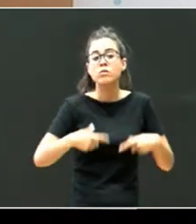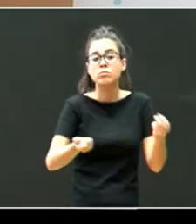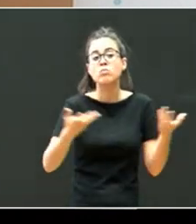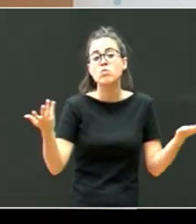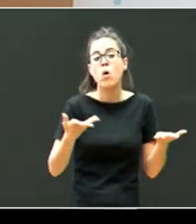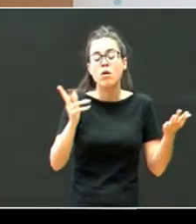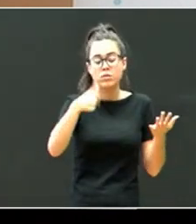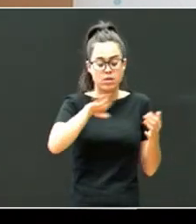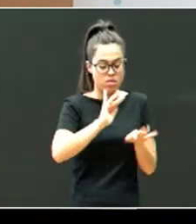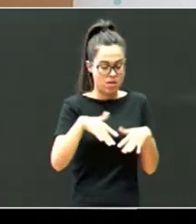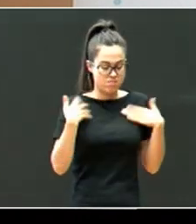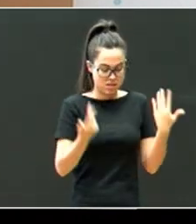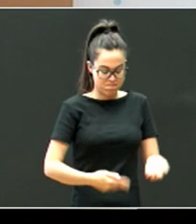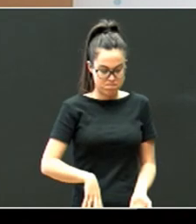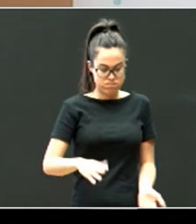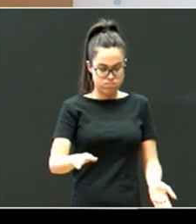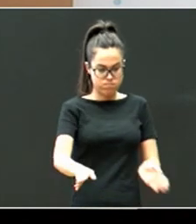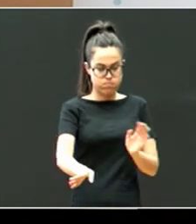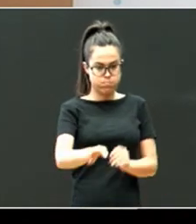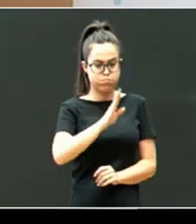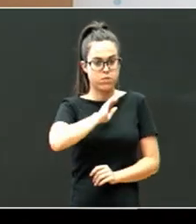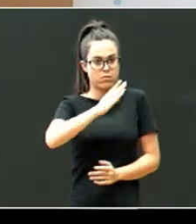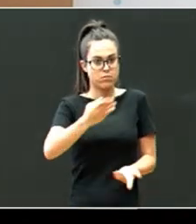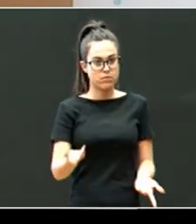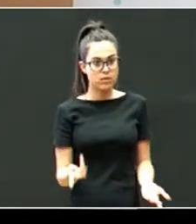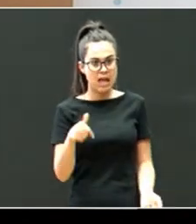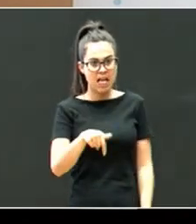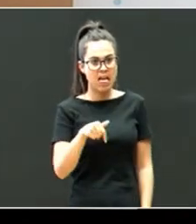eten itxenda. Ez dator bere ona,